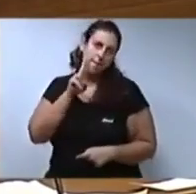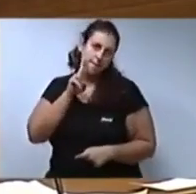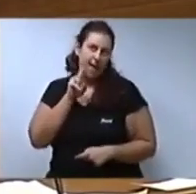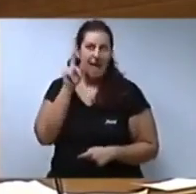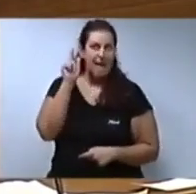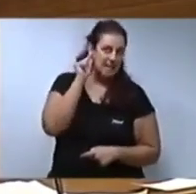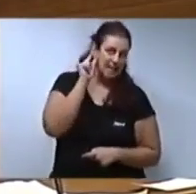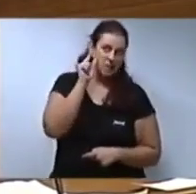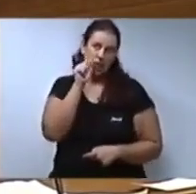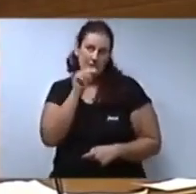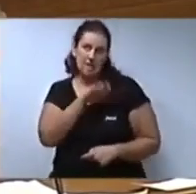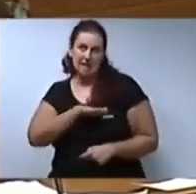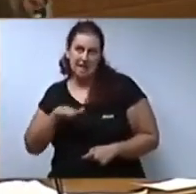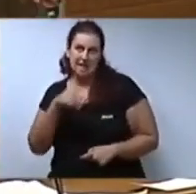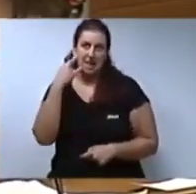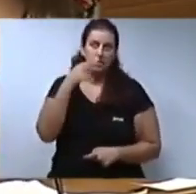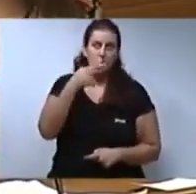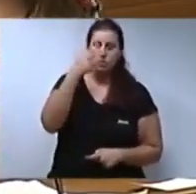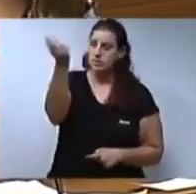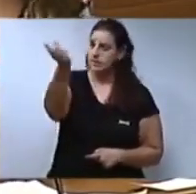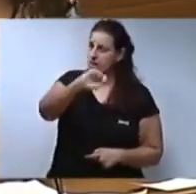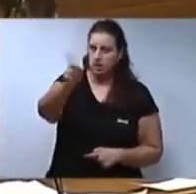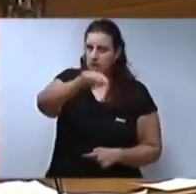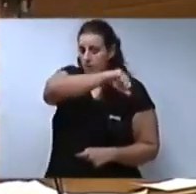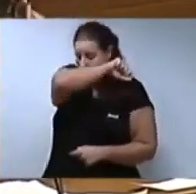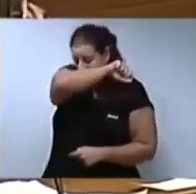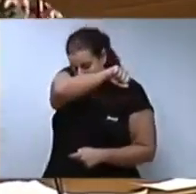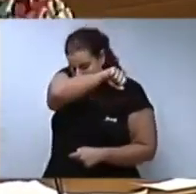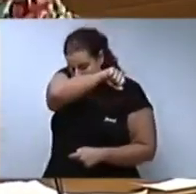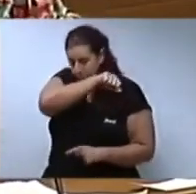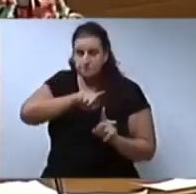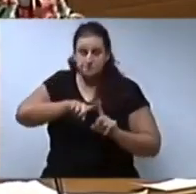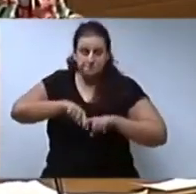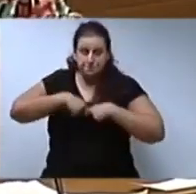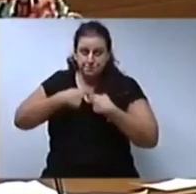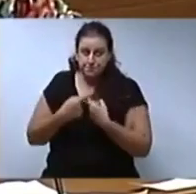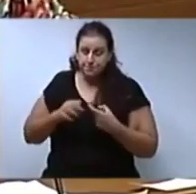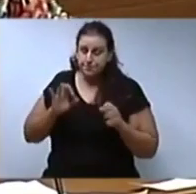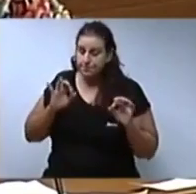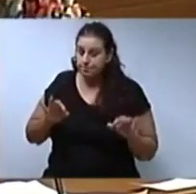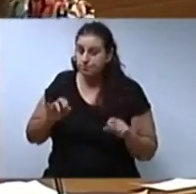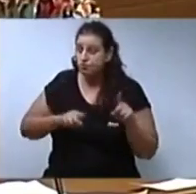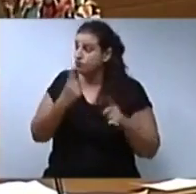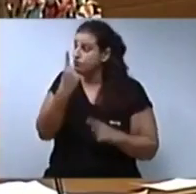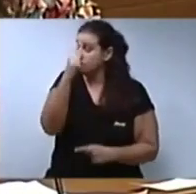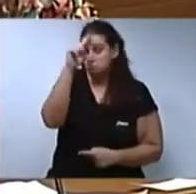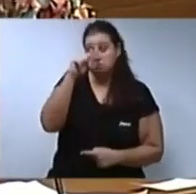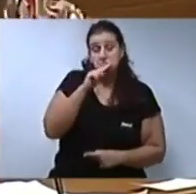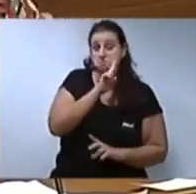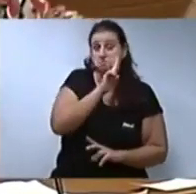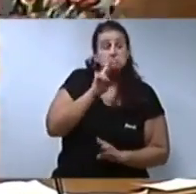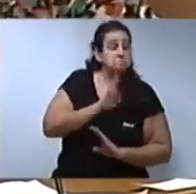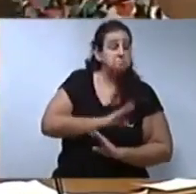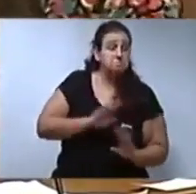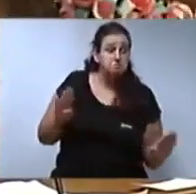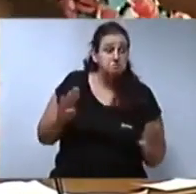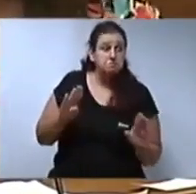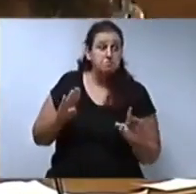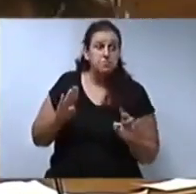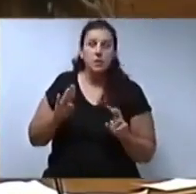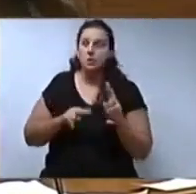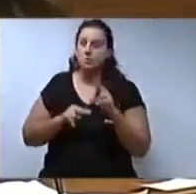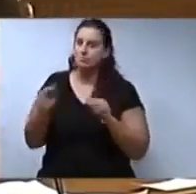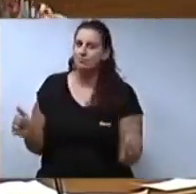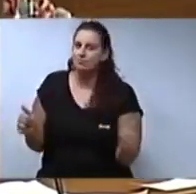niña, tul i rosa. No, senyora meua. Les famílies també són monoparentals, són famílies reconstruïdes. Quin horror per a